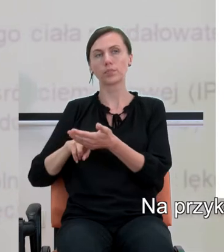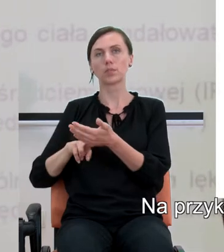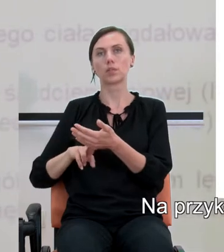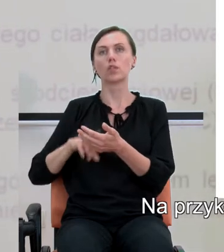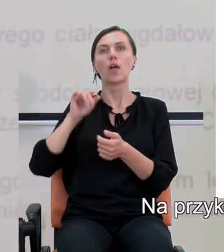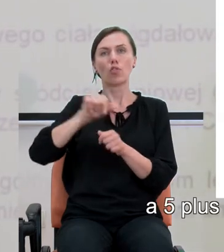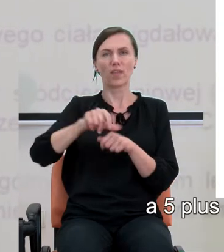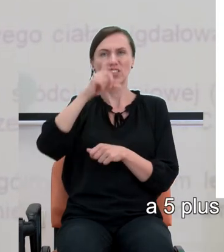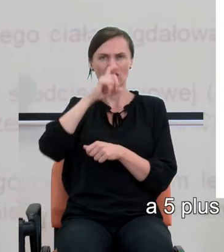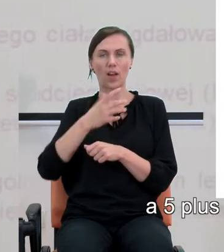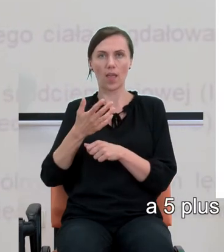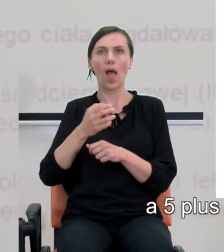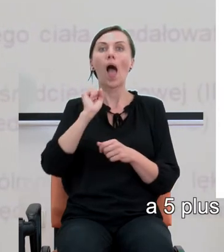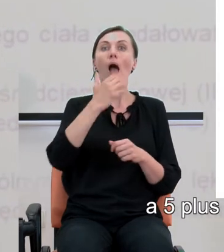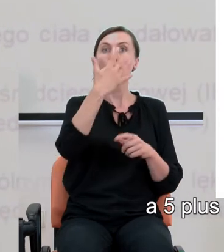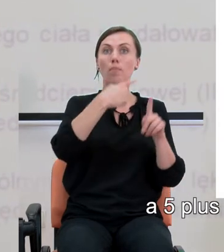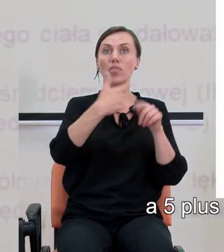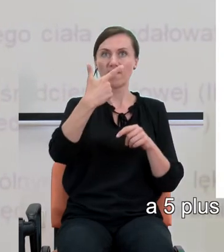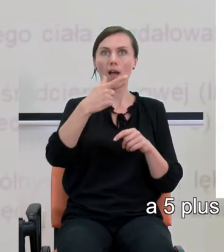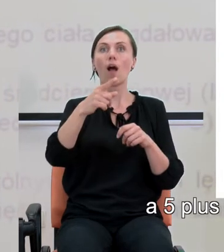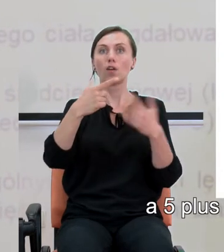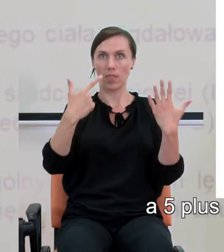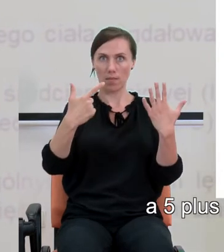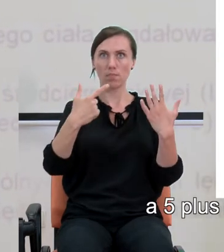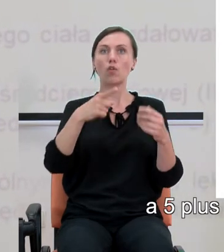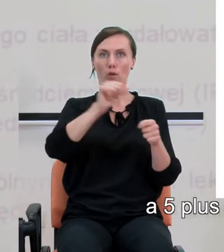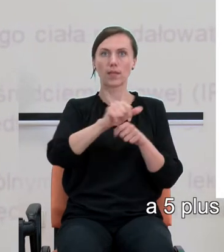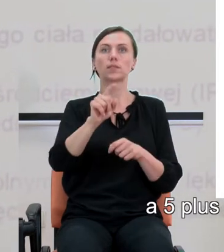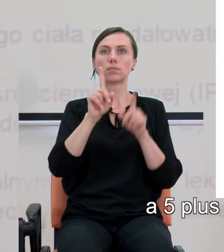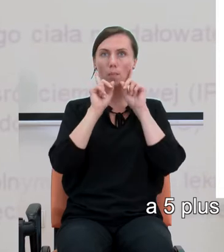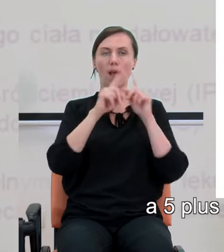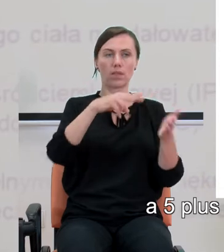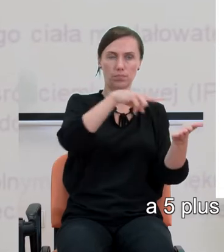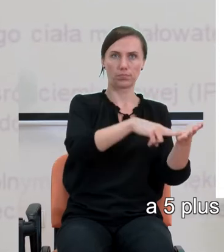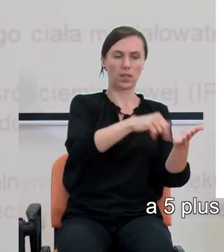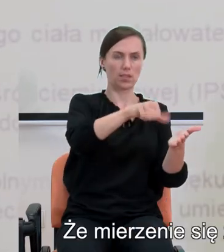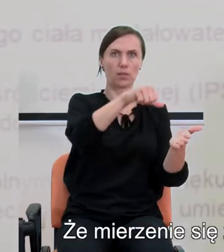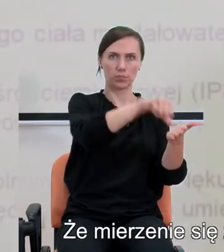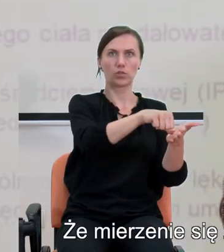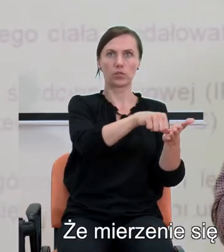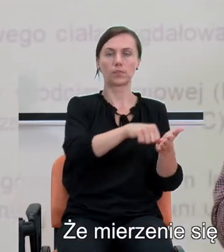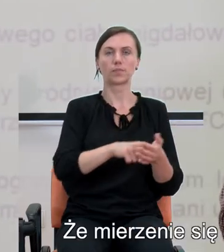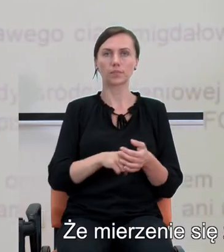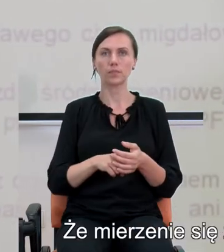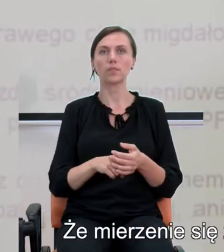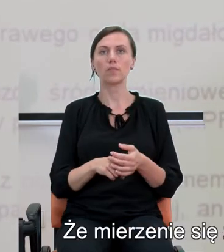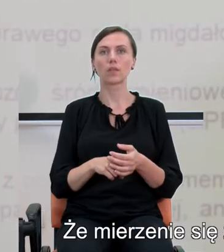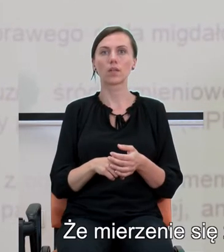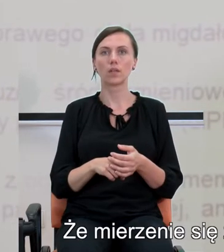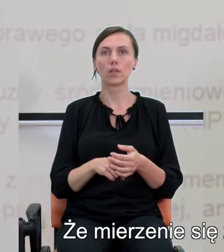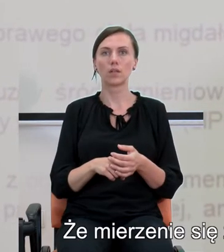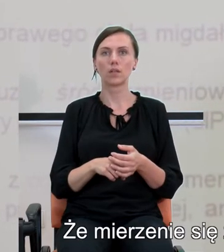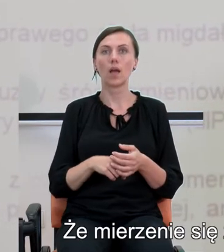że to jest niepoprawne, a 5 plus 2 to 7, to jest, że jest to poprawne. Oczywiście. Co się okazało?